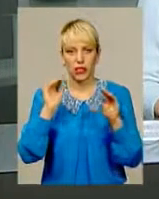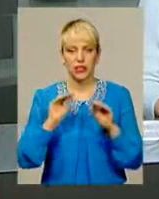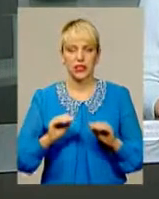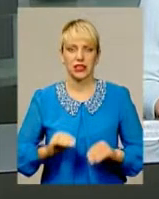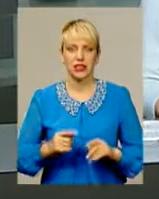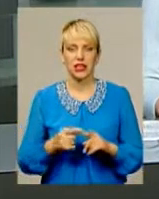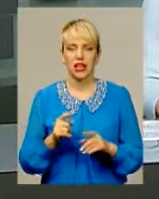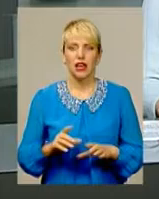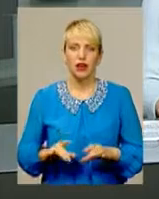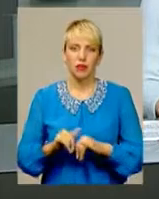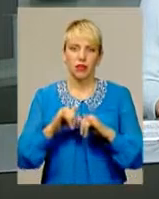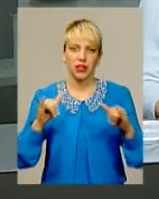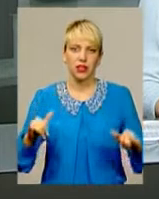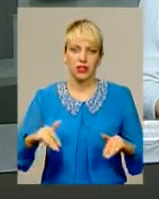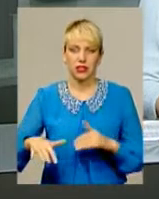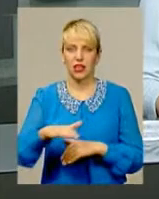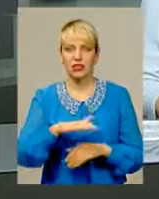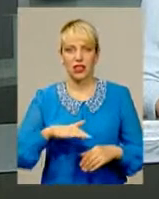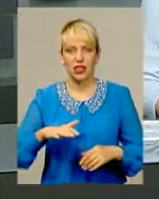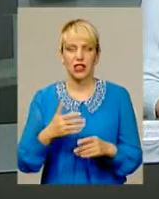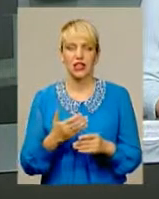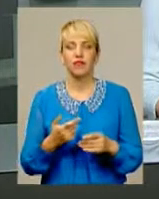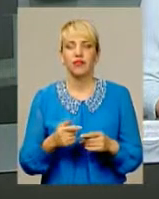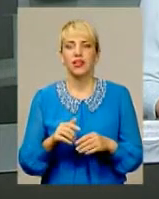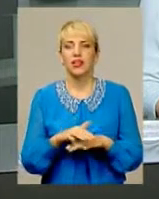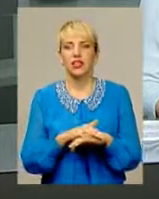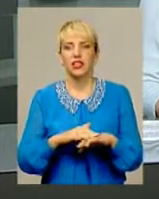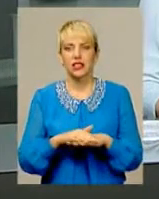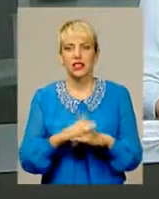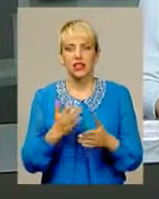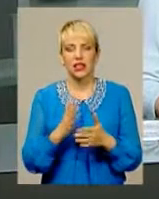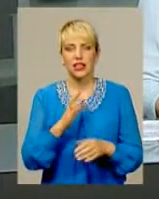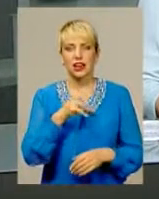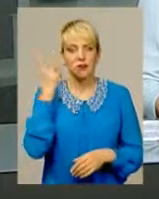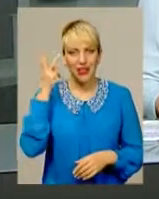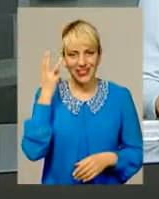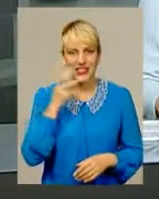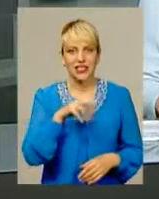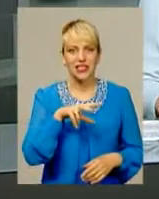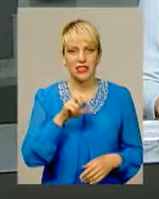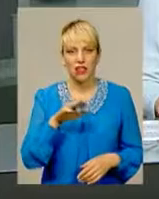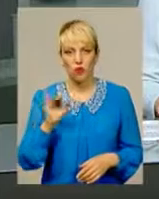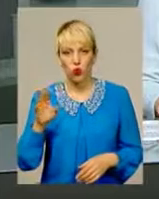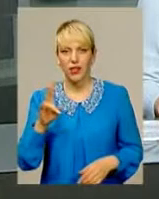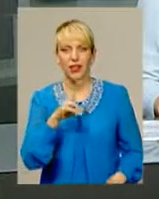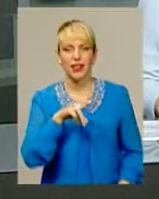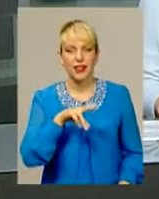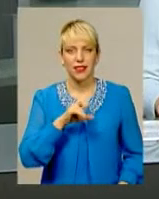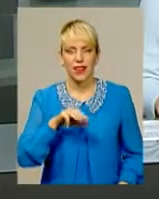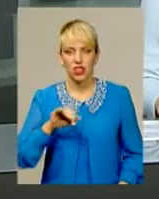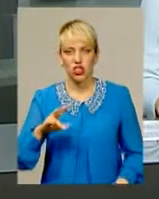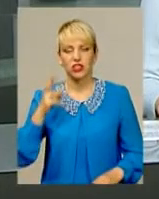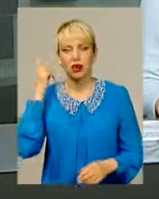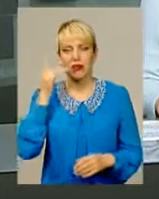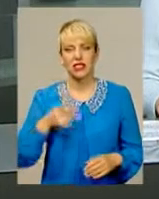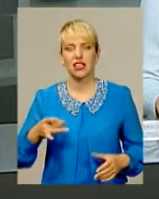Приріст населення зафіксували лише у Хмельницькому, Нетішині та Славуті, а також у Хмельницькому районі. Усього ж